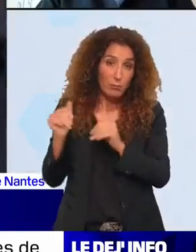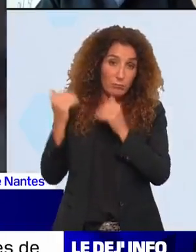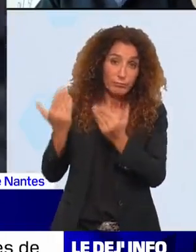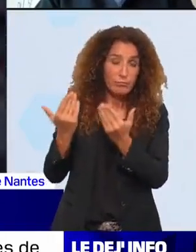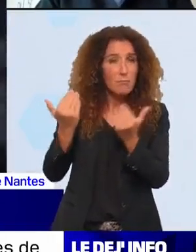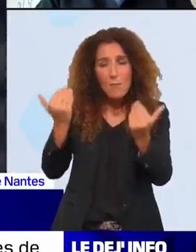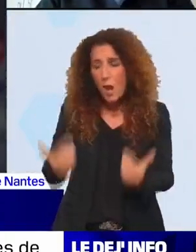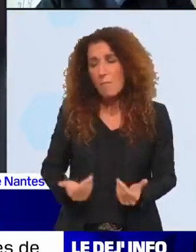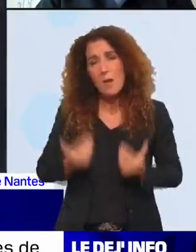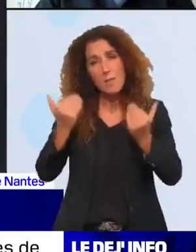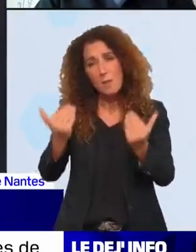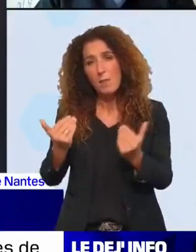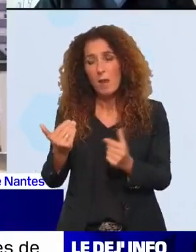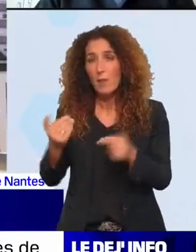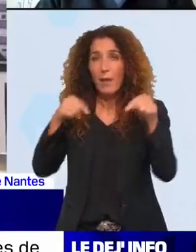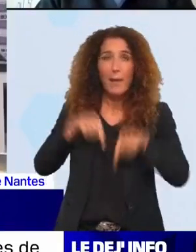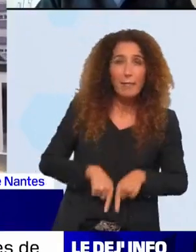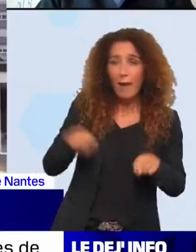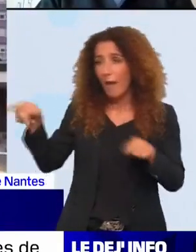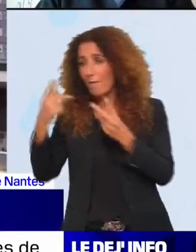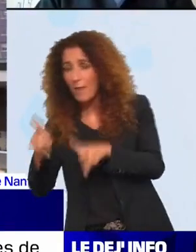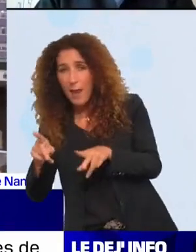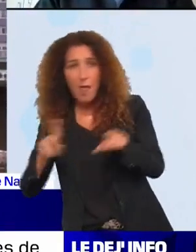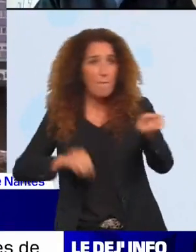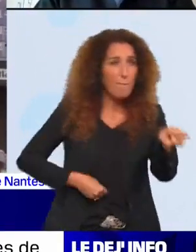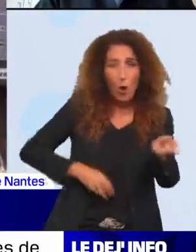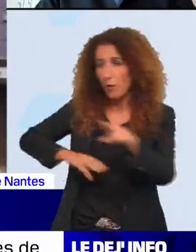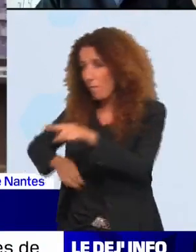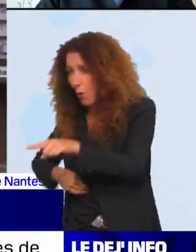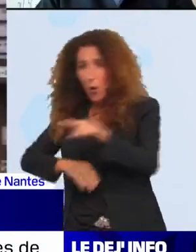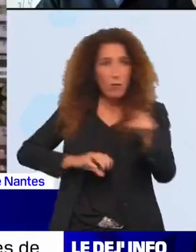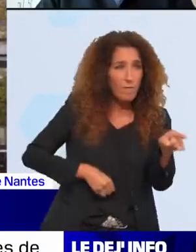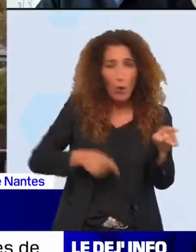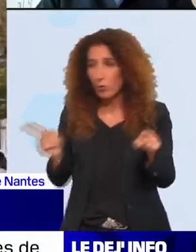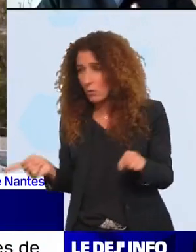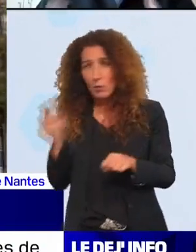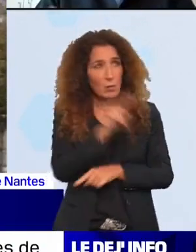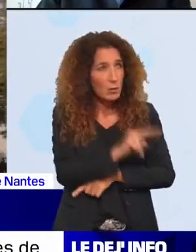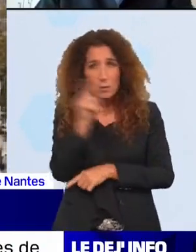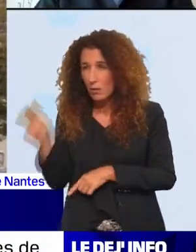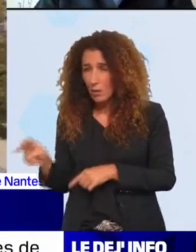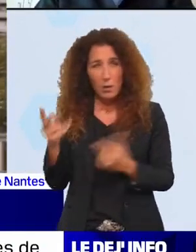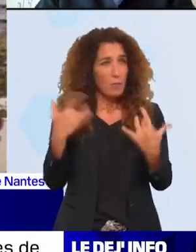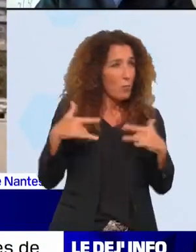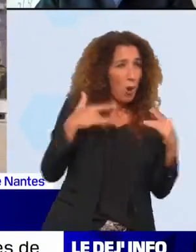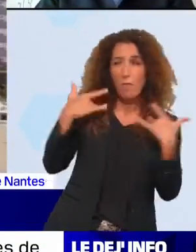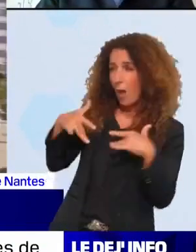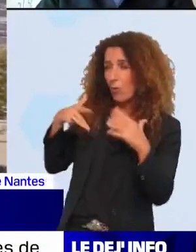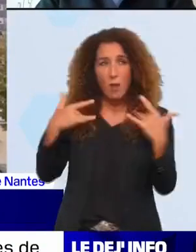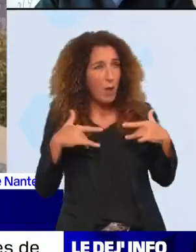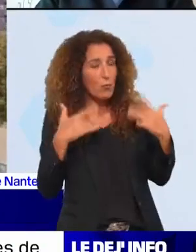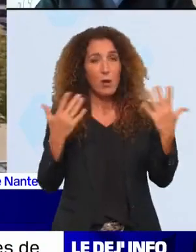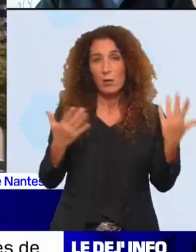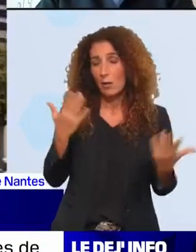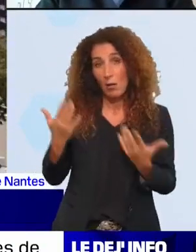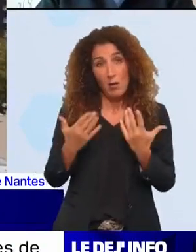le même ping-pong entre l'État et la ville qui se rejette la faute. Cette culture, cette politique de la défausse, elle se fait